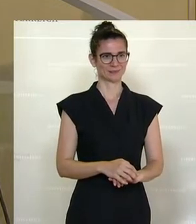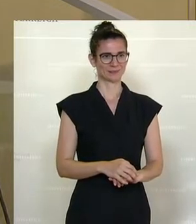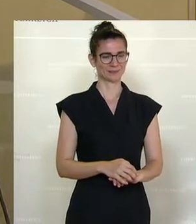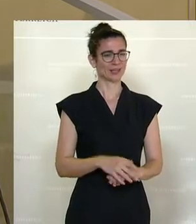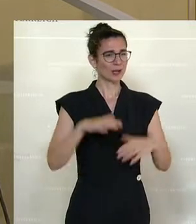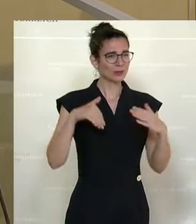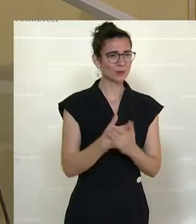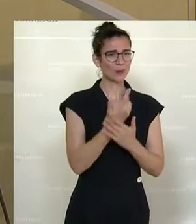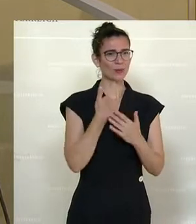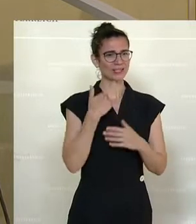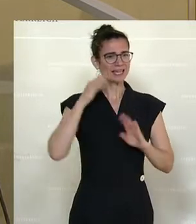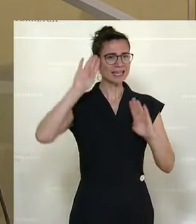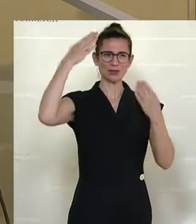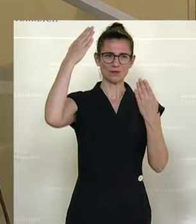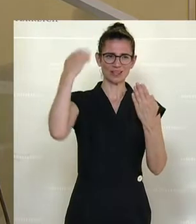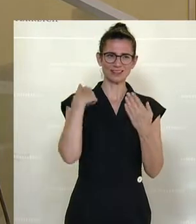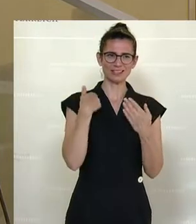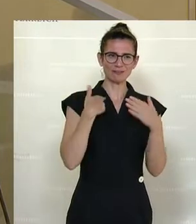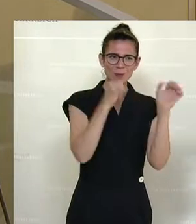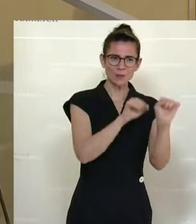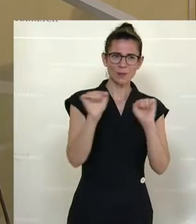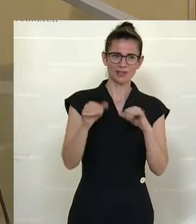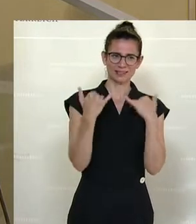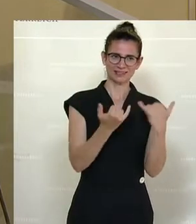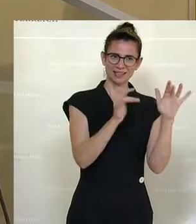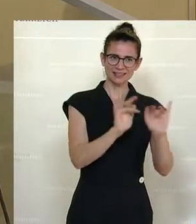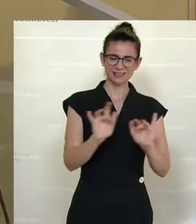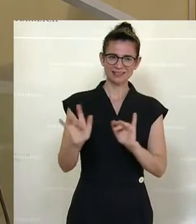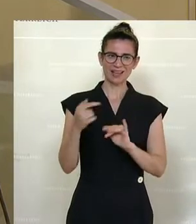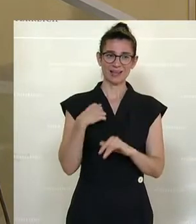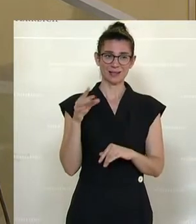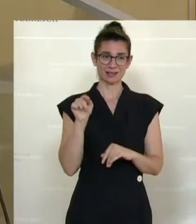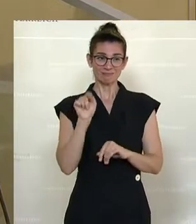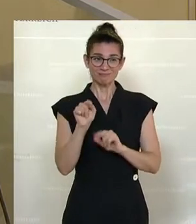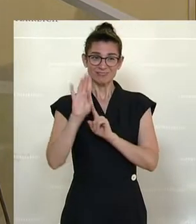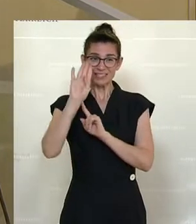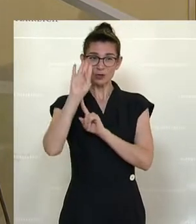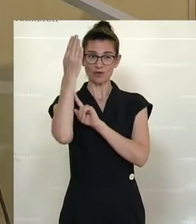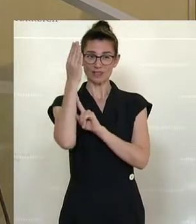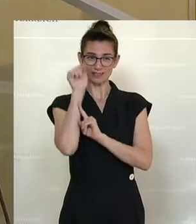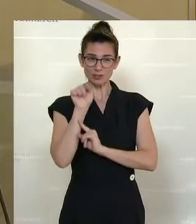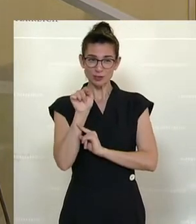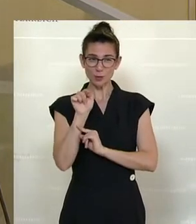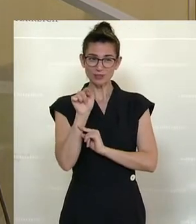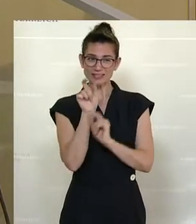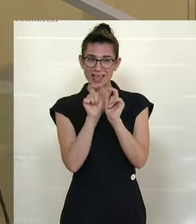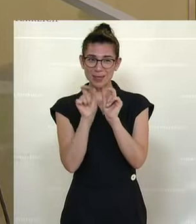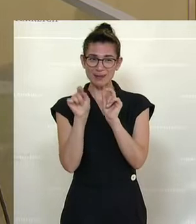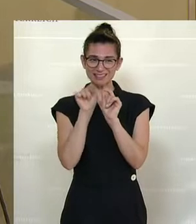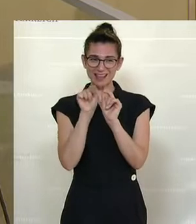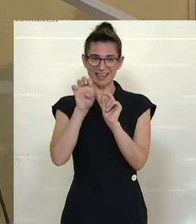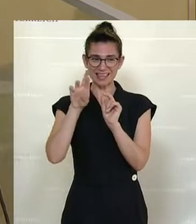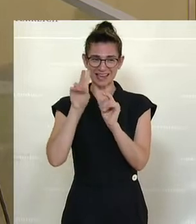und innovative Nischen, die es zu entwickeln gibt. Wichtig ist nun, dass wir speziell mit diesem Innovationselement im ERG wirklich fokussiert umgehen,